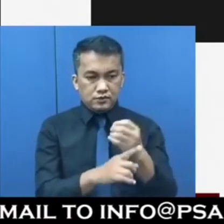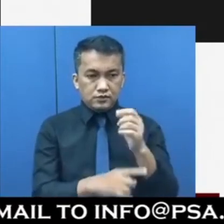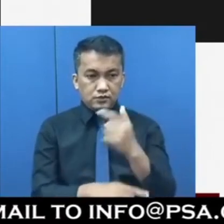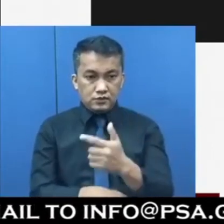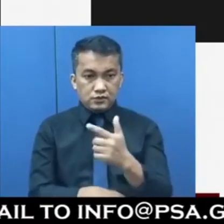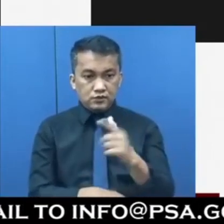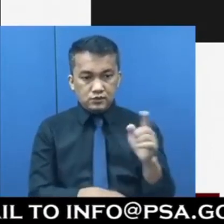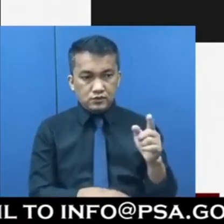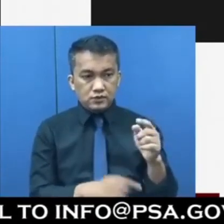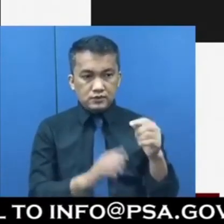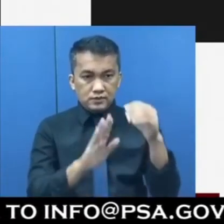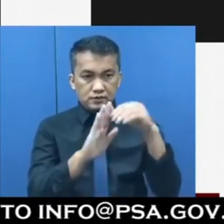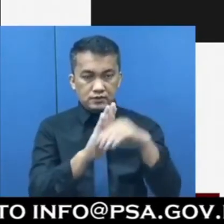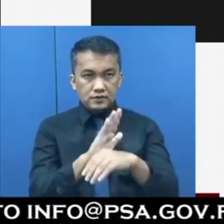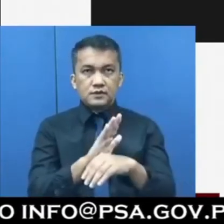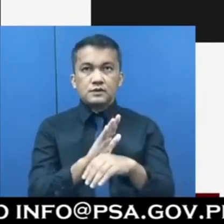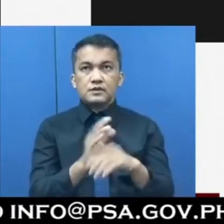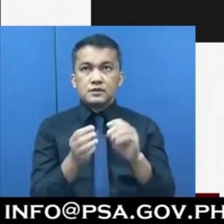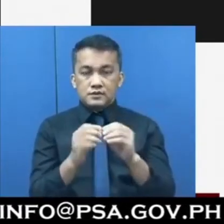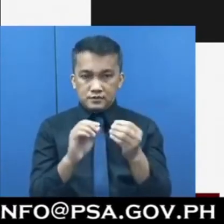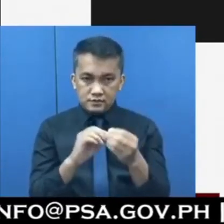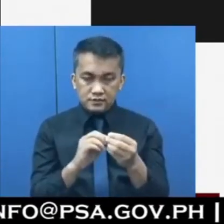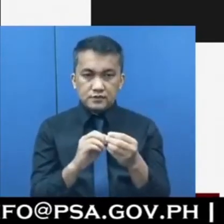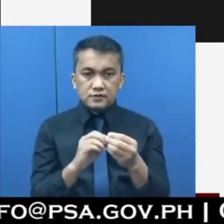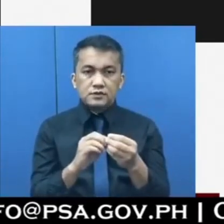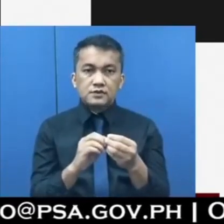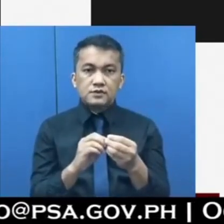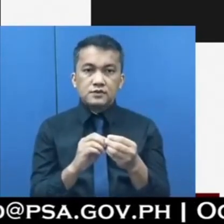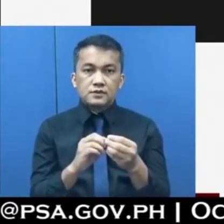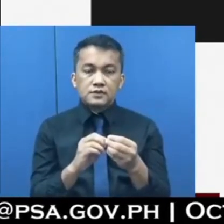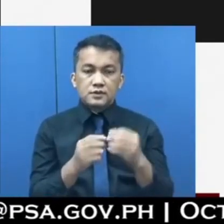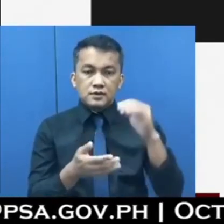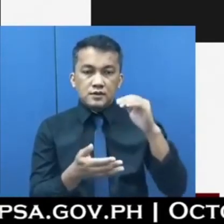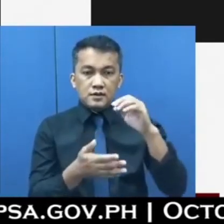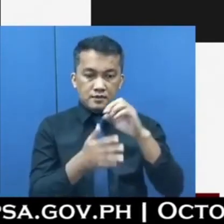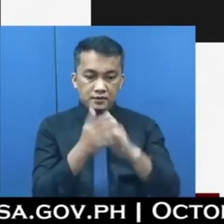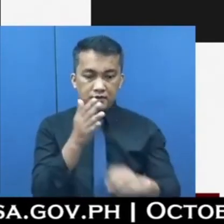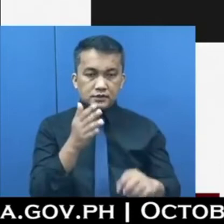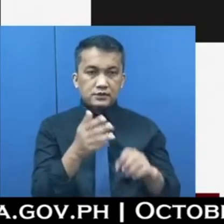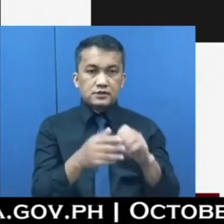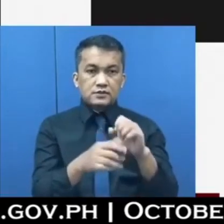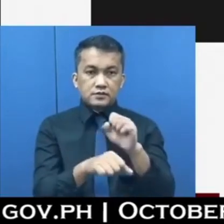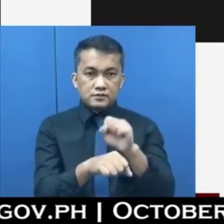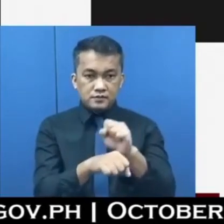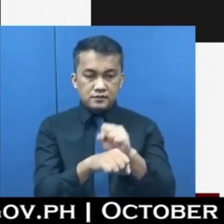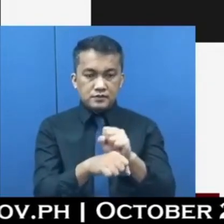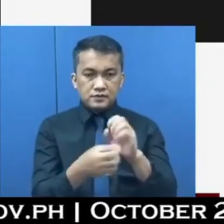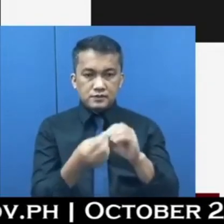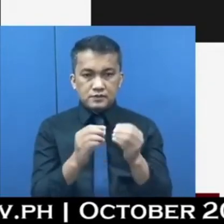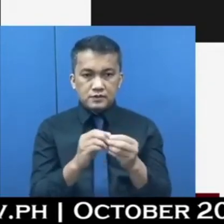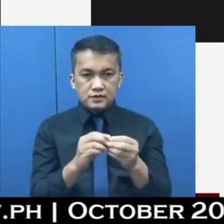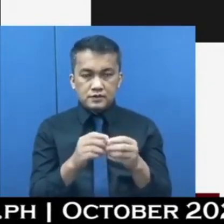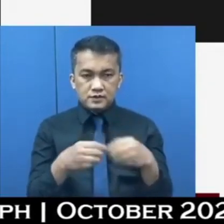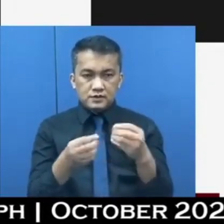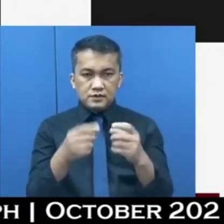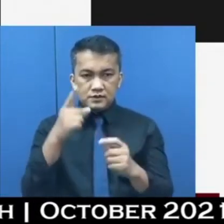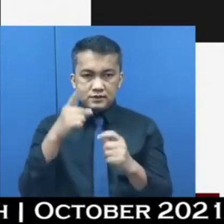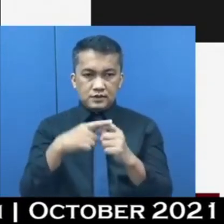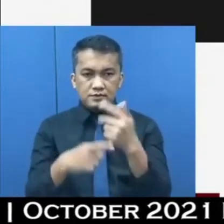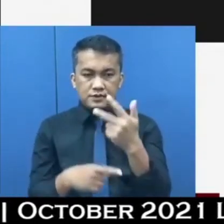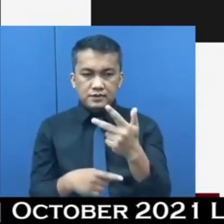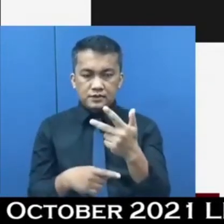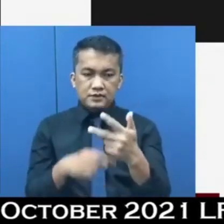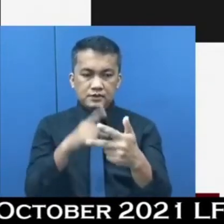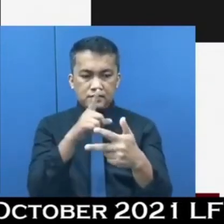pagbaba sa number of pagbawa sa number of workers ay I'll just give you the top three. One